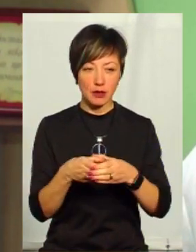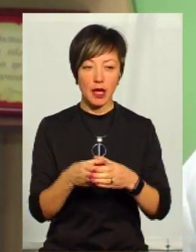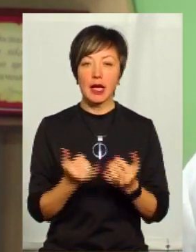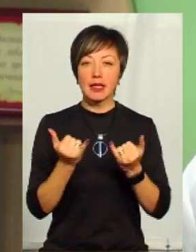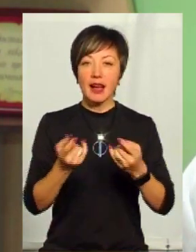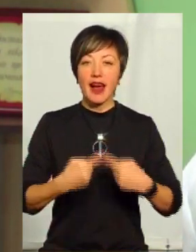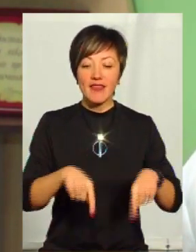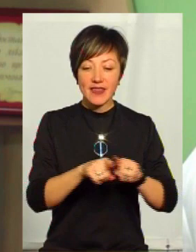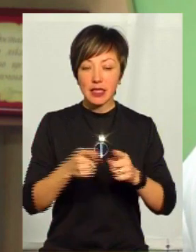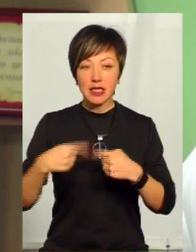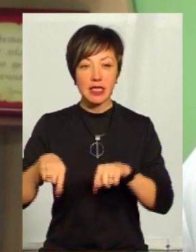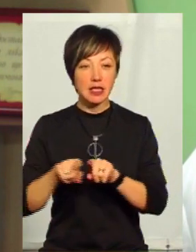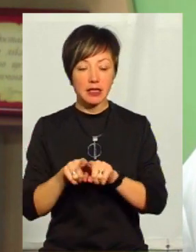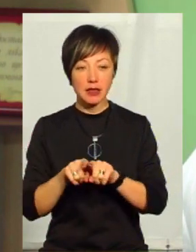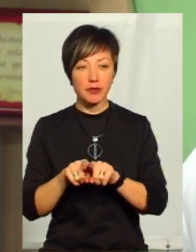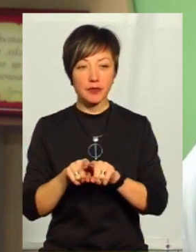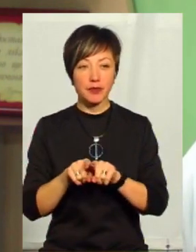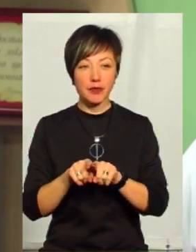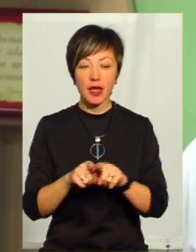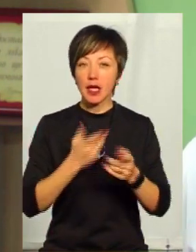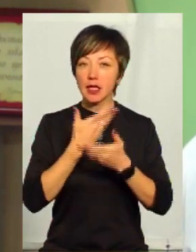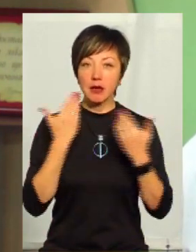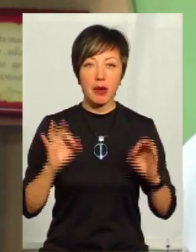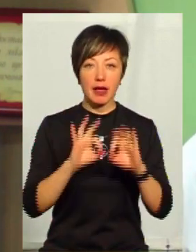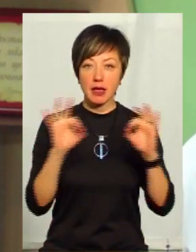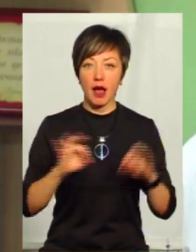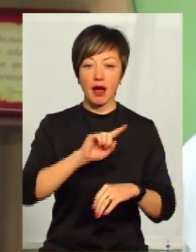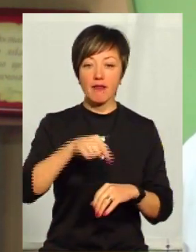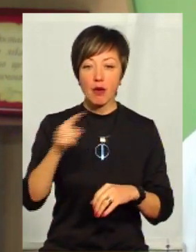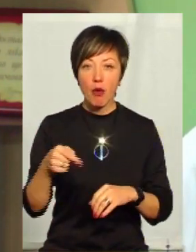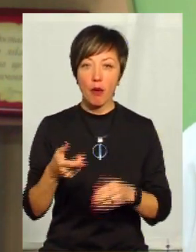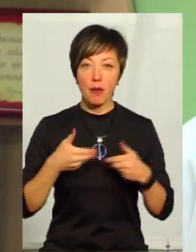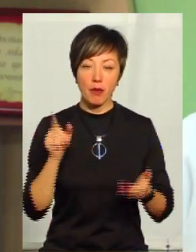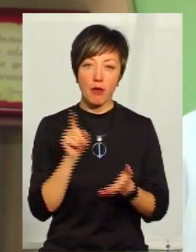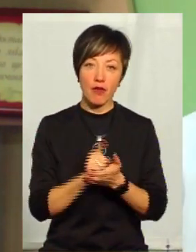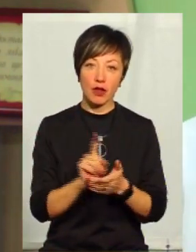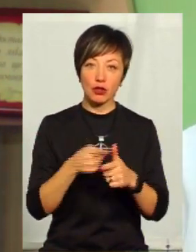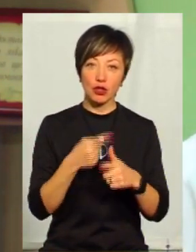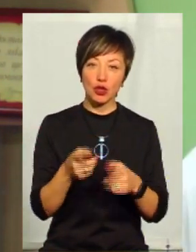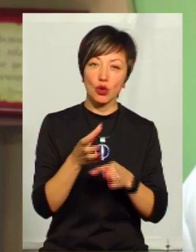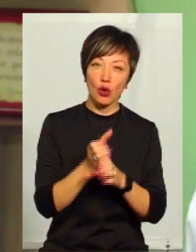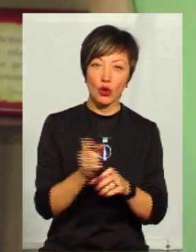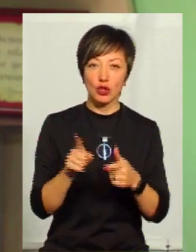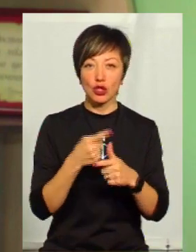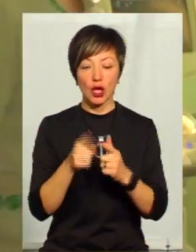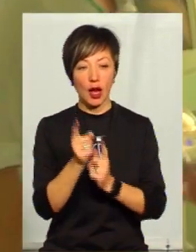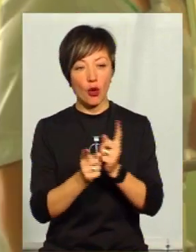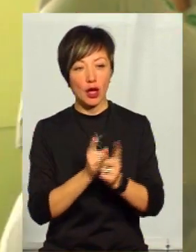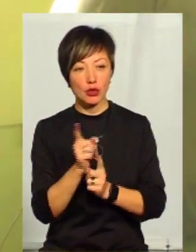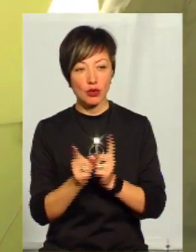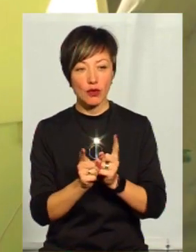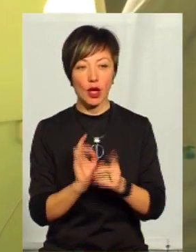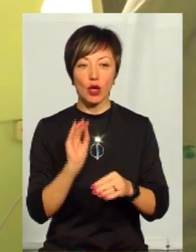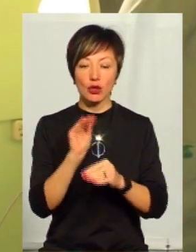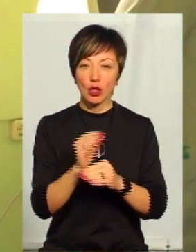відділень немає ніяких вимог, в тому плані, що ми повинні їх чи скорочувати, чи реорганізовувати. І